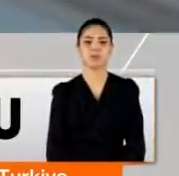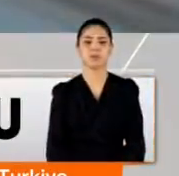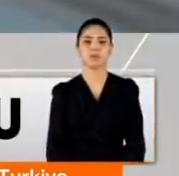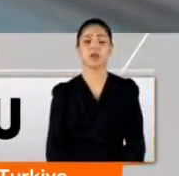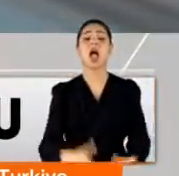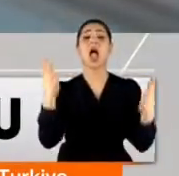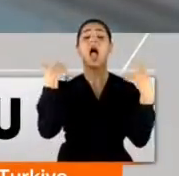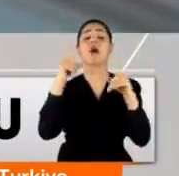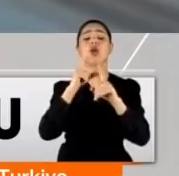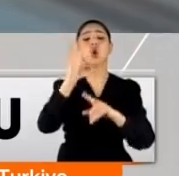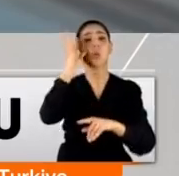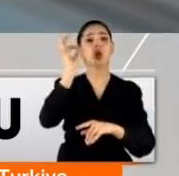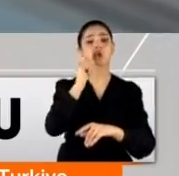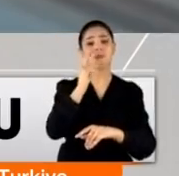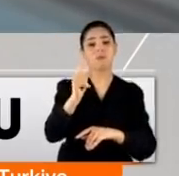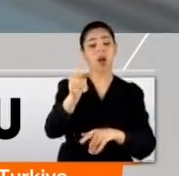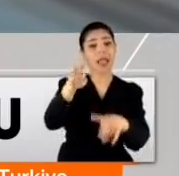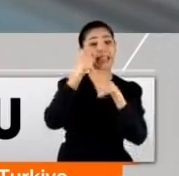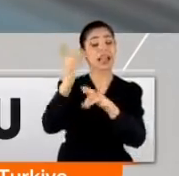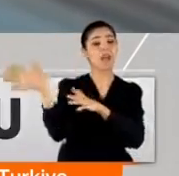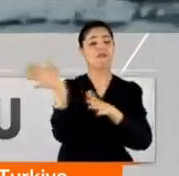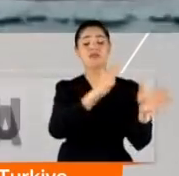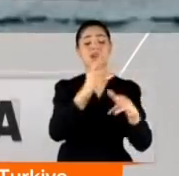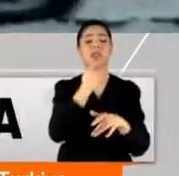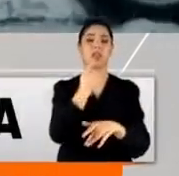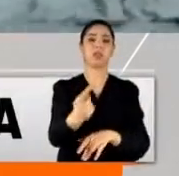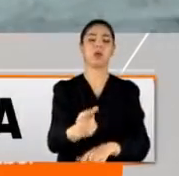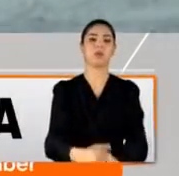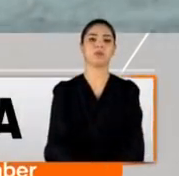Meteoroloji uzmanları da pür dikkat fırtınaya odaklandı.